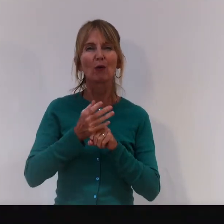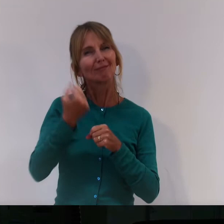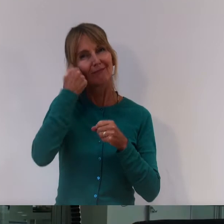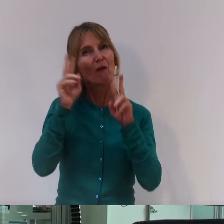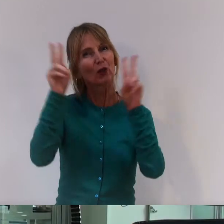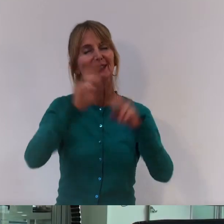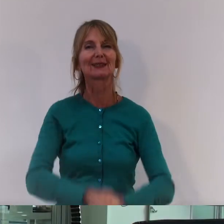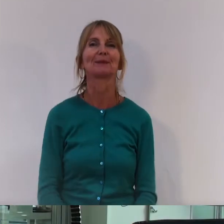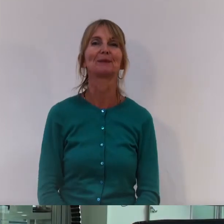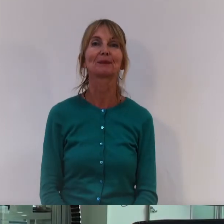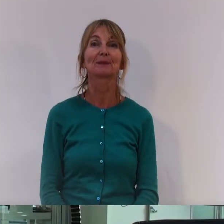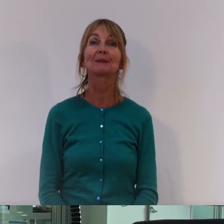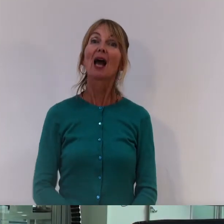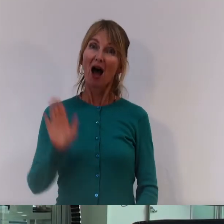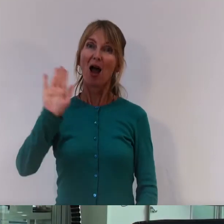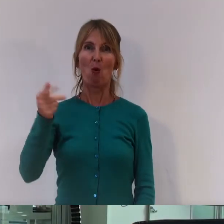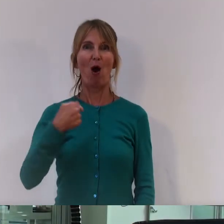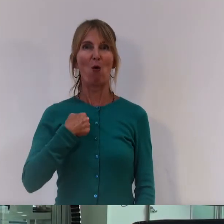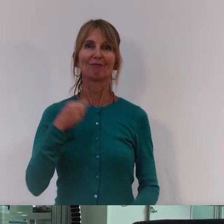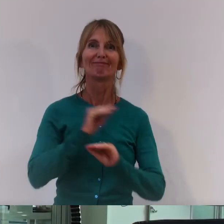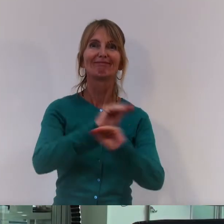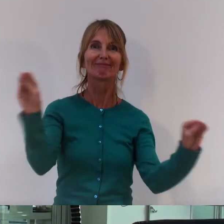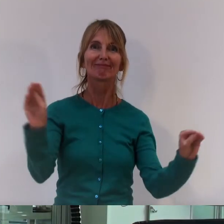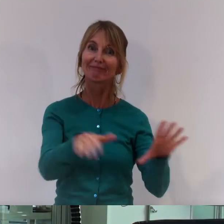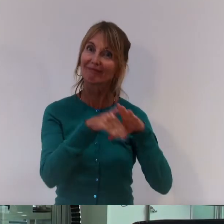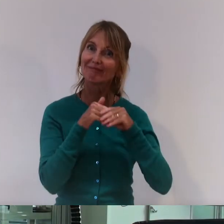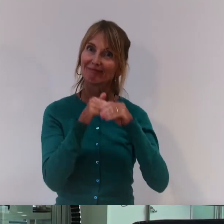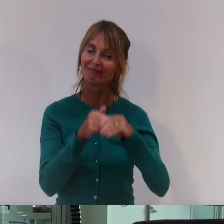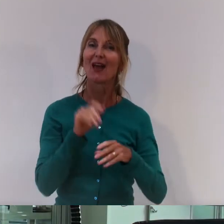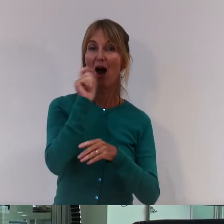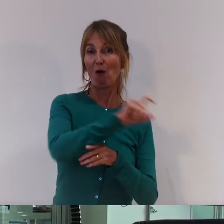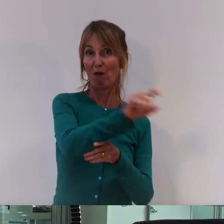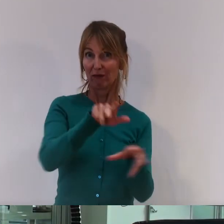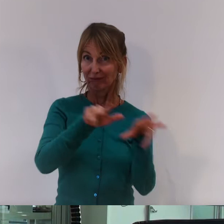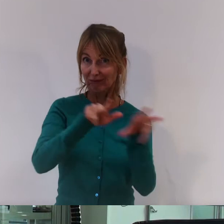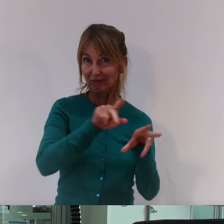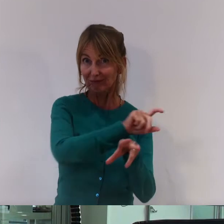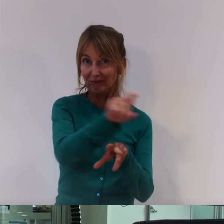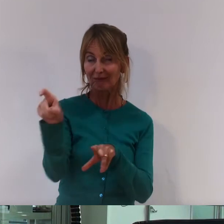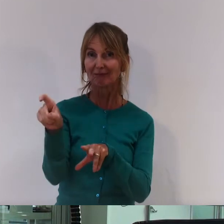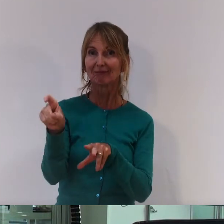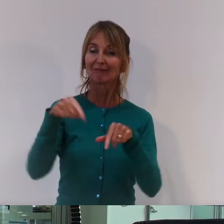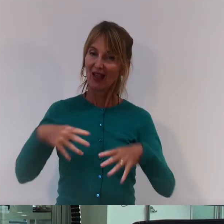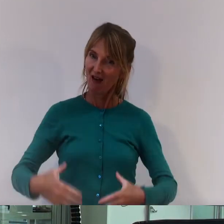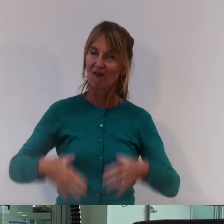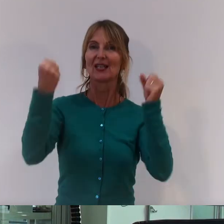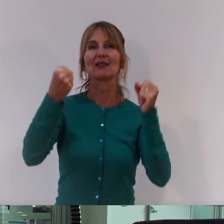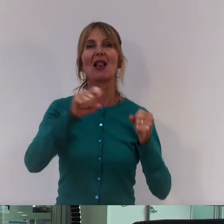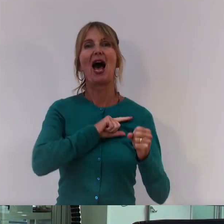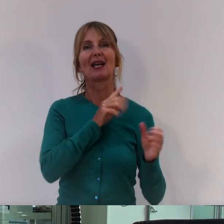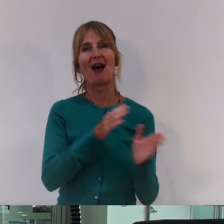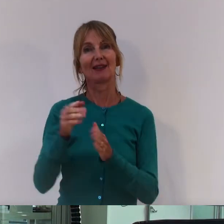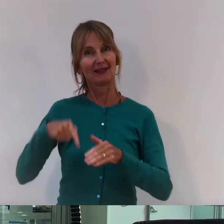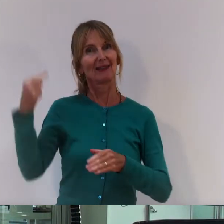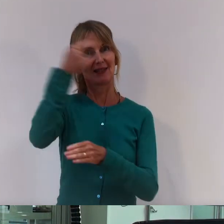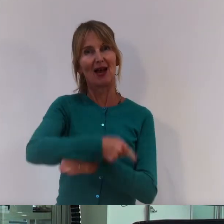Hallo auch von mir. Ich beglückwünsche die Veranstaltenden dazu, das Festival eigenartig in diesem